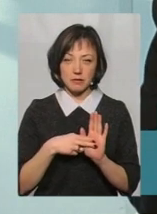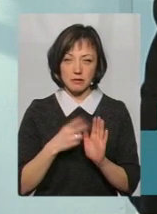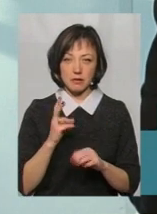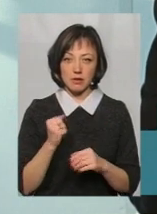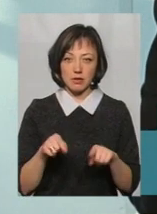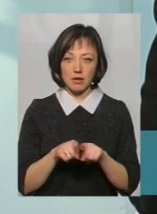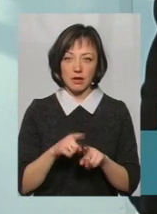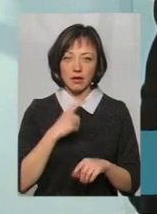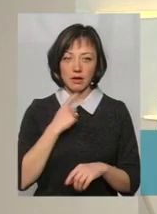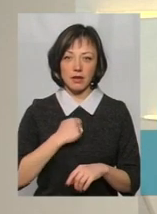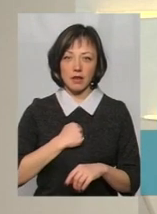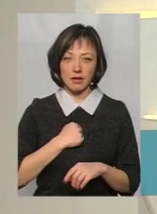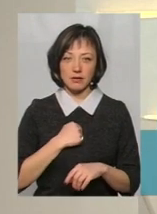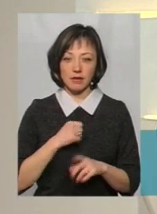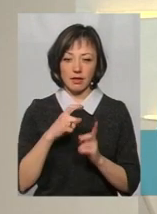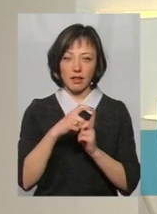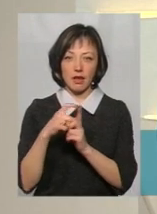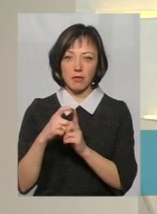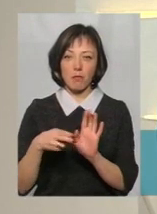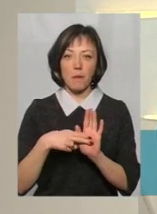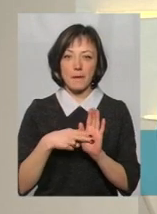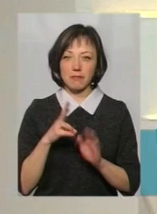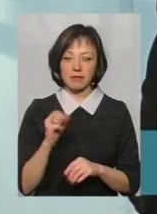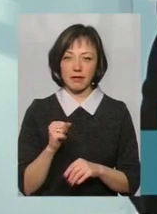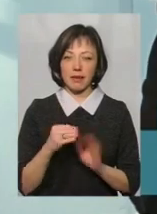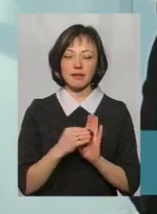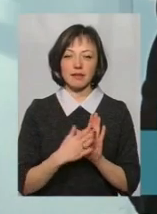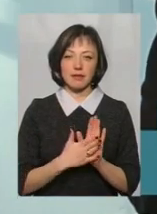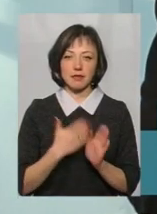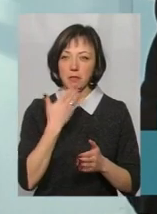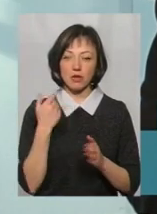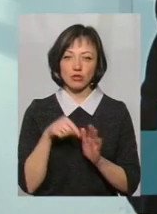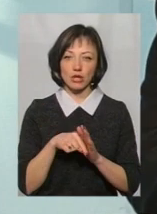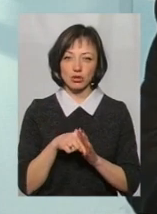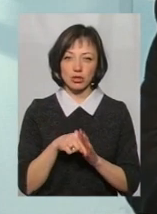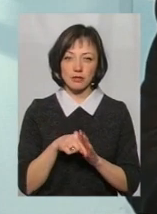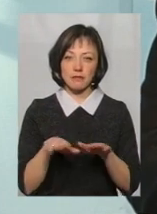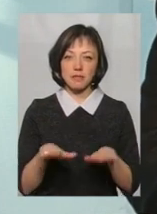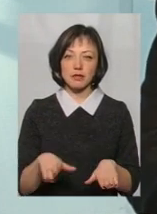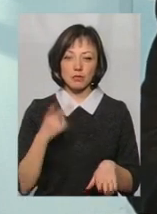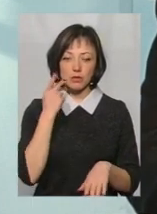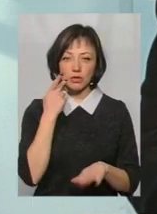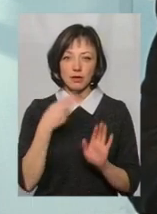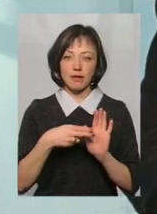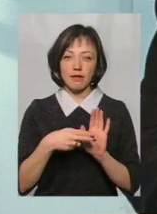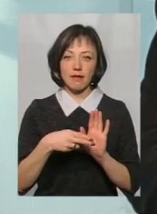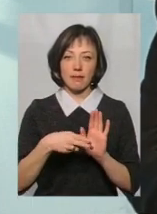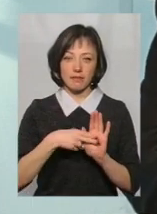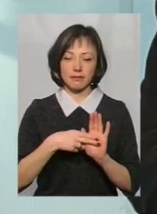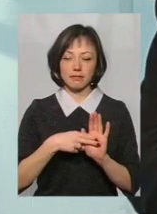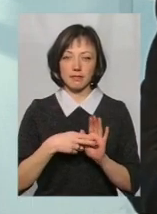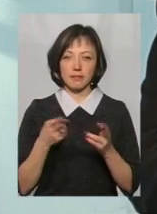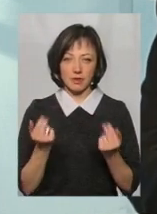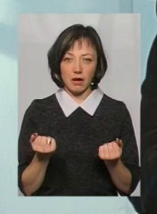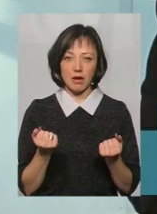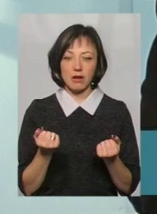це такий радянський термін, прописка, да, пострадянський, немає значення там місце постійної реєстрації. Так,